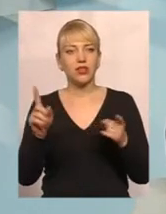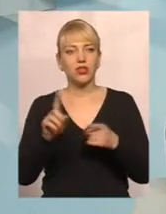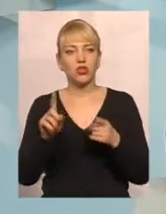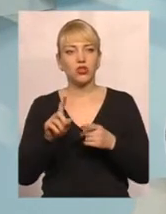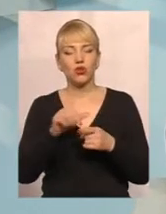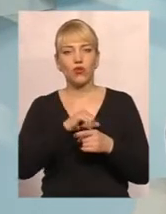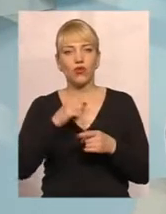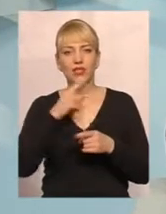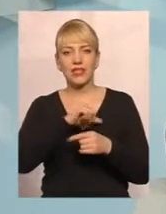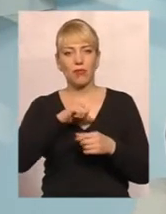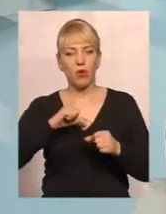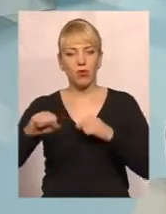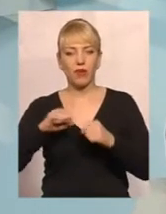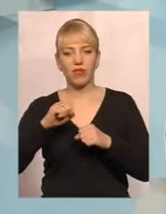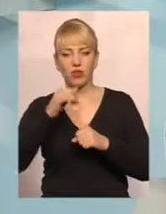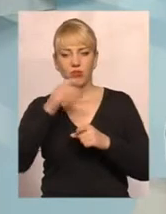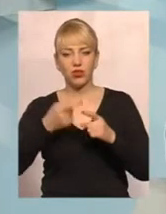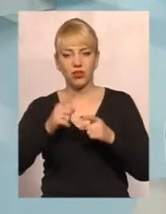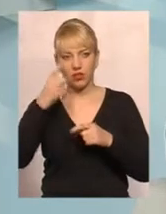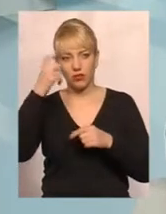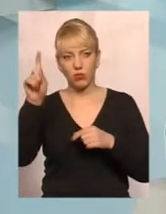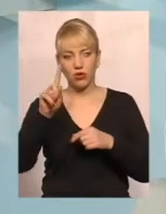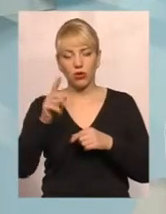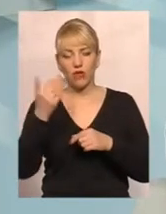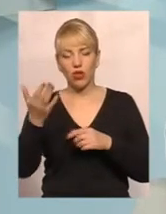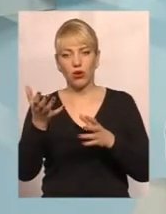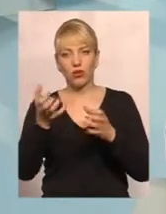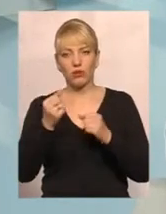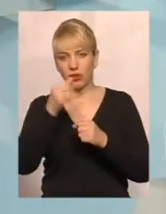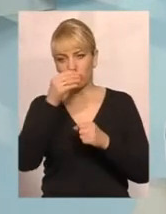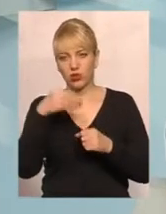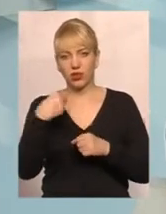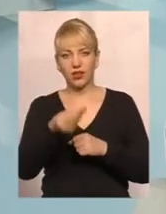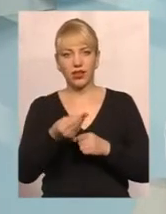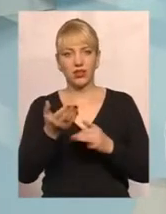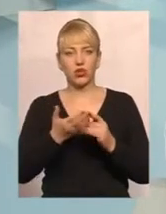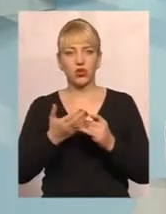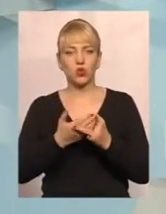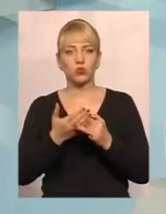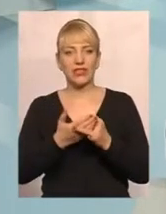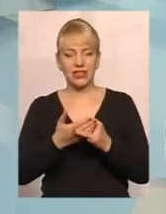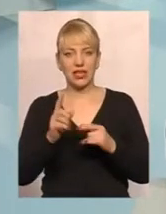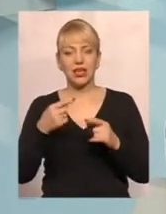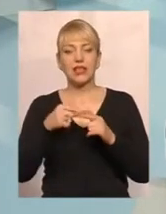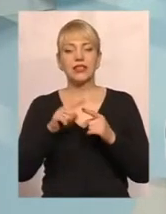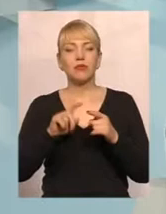управління не може по тій інформації, яку вони отримали, призначити субсидію. Що це може бути? Звичайно,